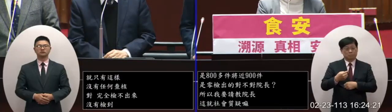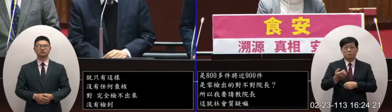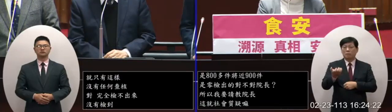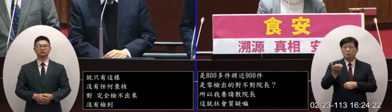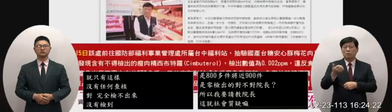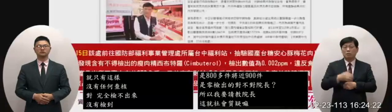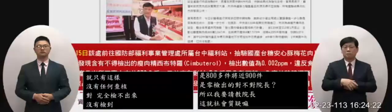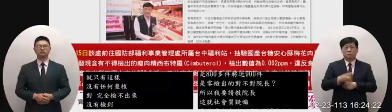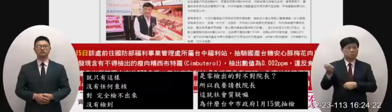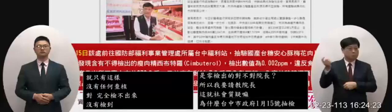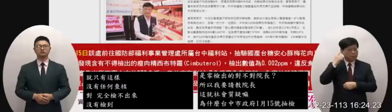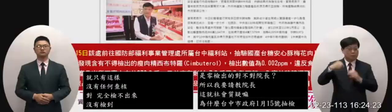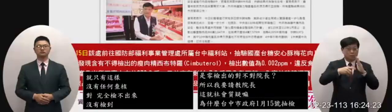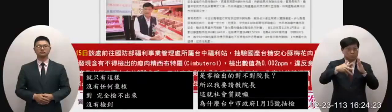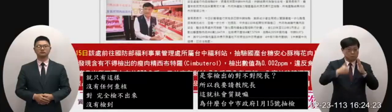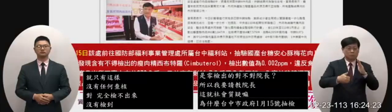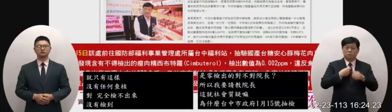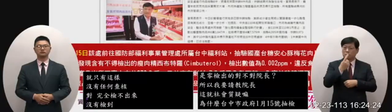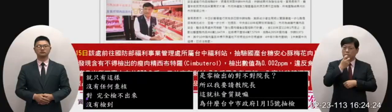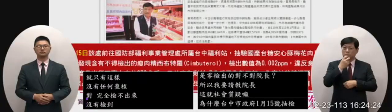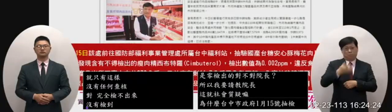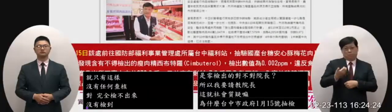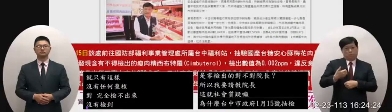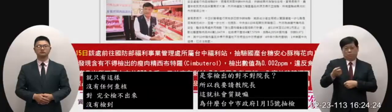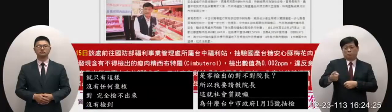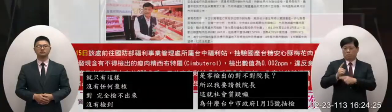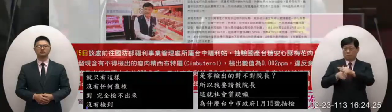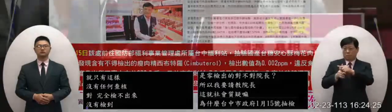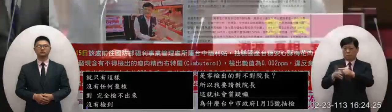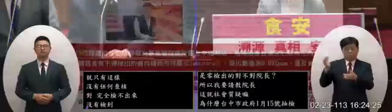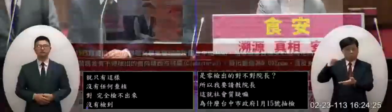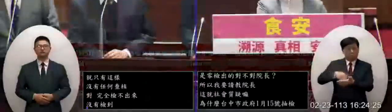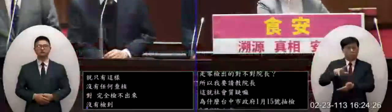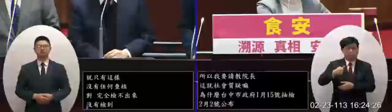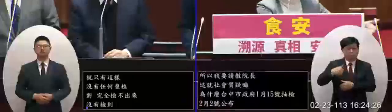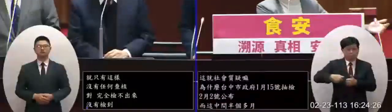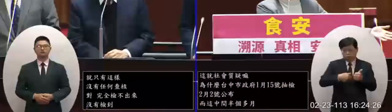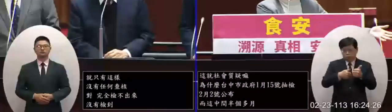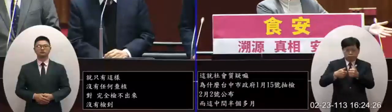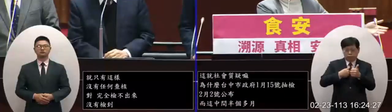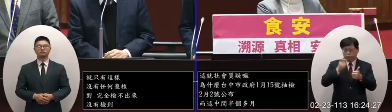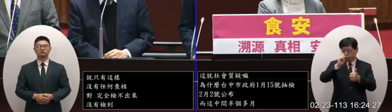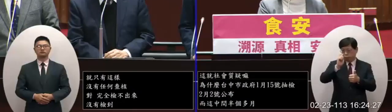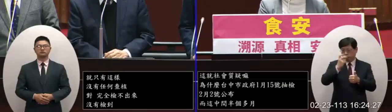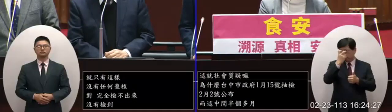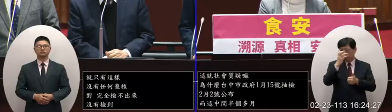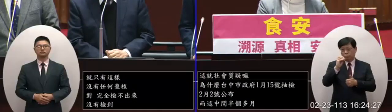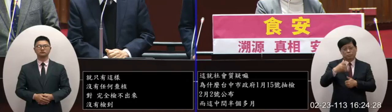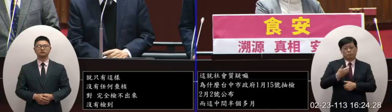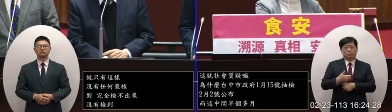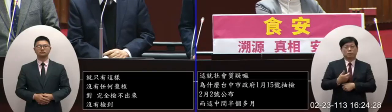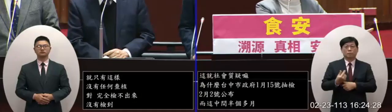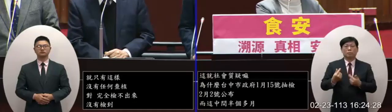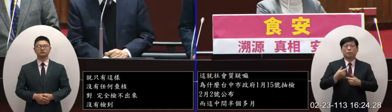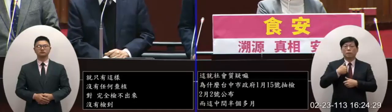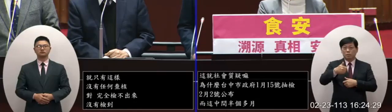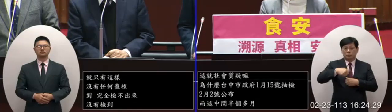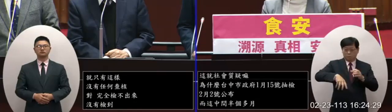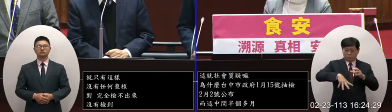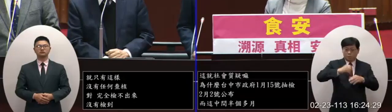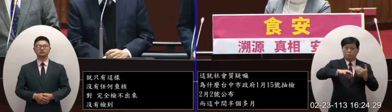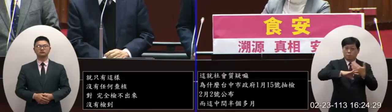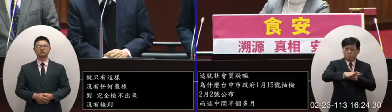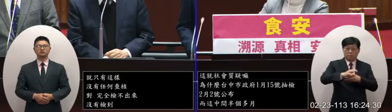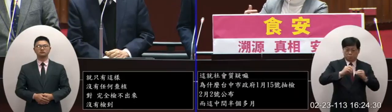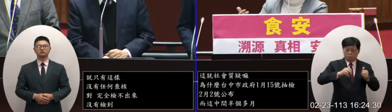剛剛我們聽到院長說中央不知道台中市政府到底有沒有去溯源比如說去抽驗飼